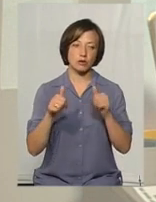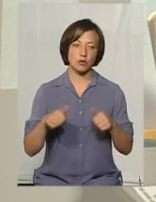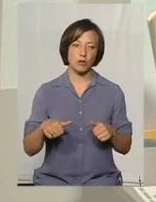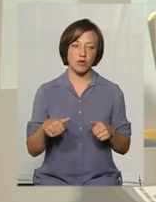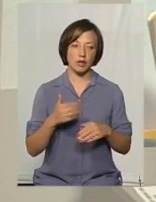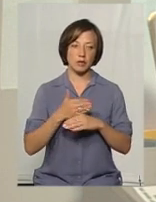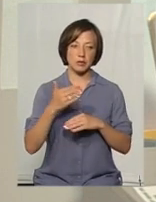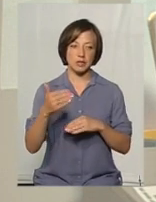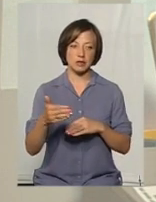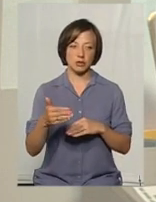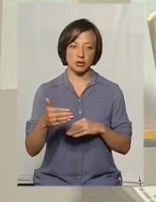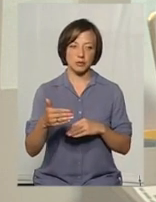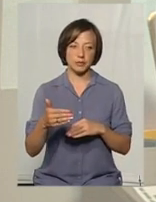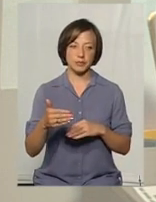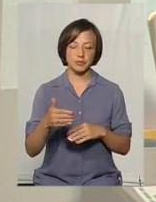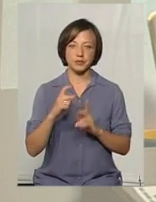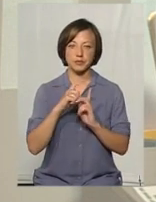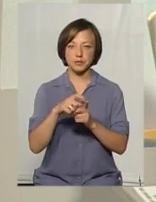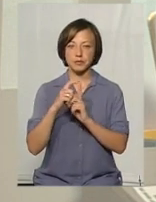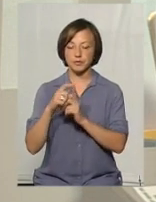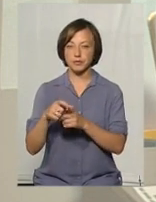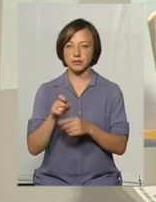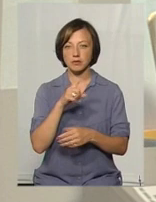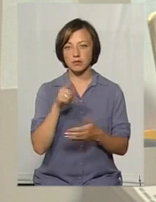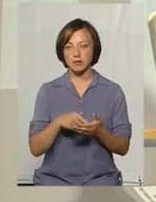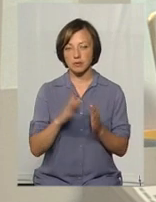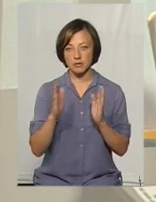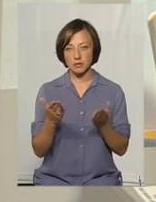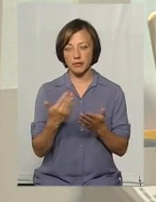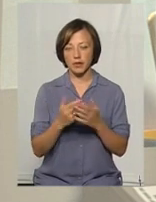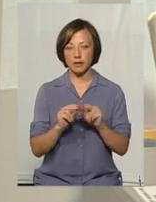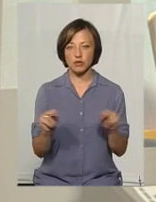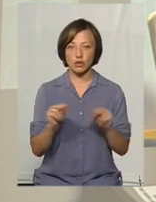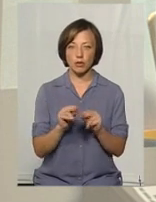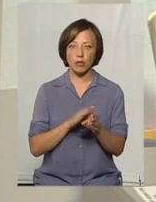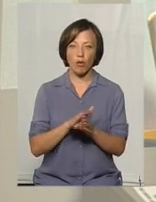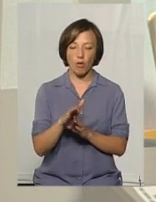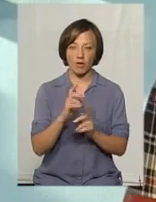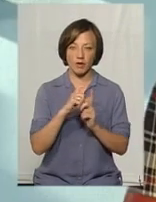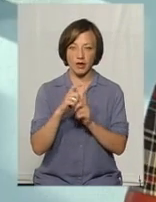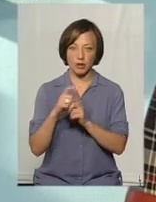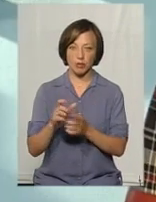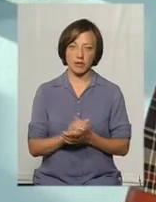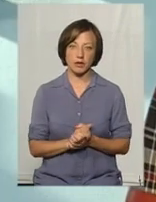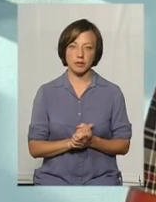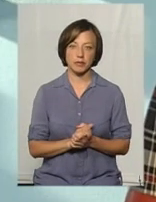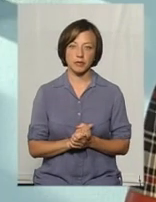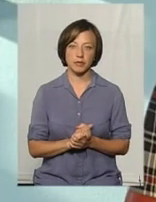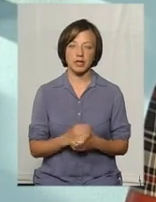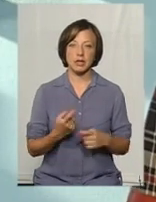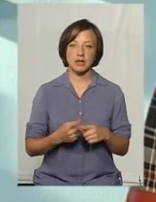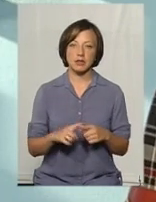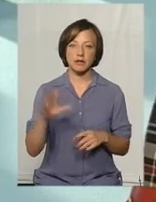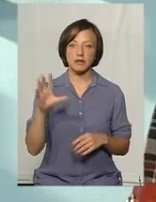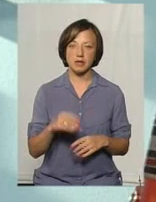пізніше, давати відповіді на ті запитання, які буде питати вчитель. Повні відповіді. І це все